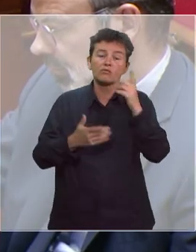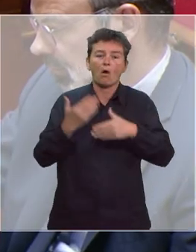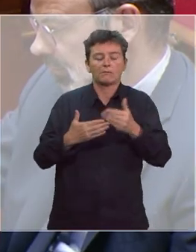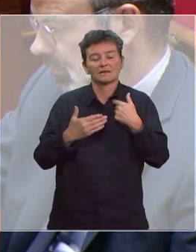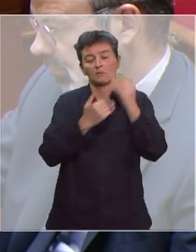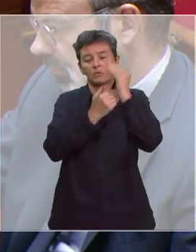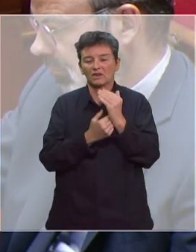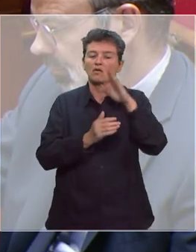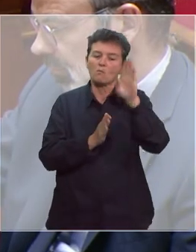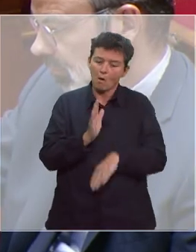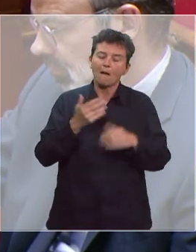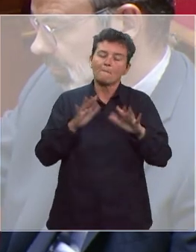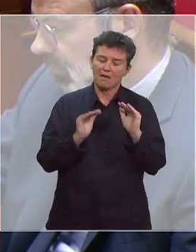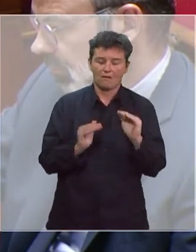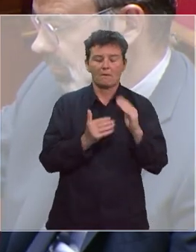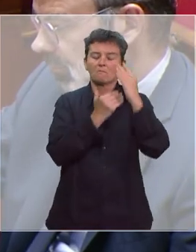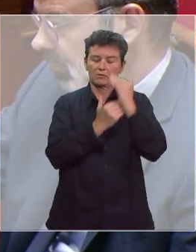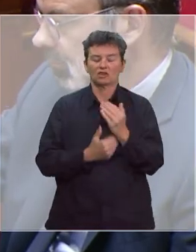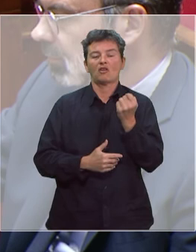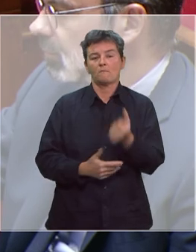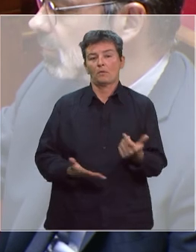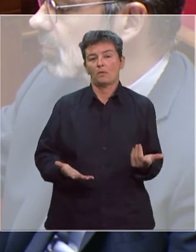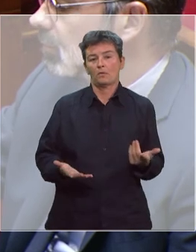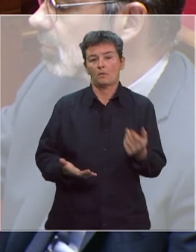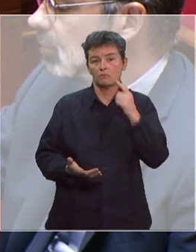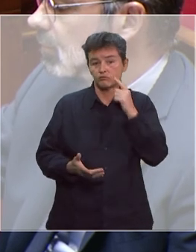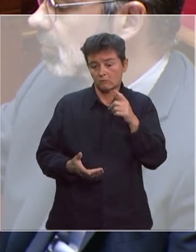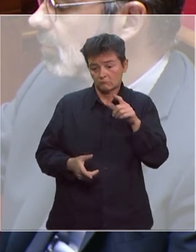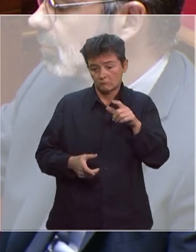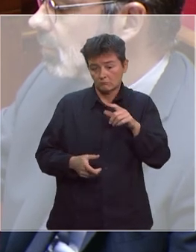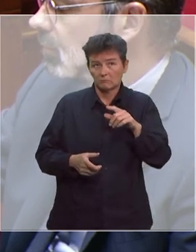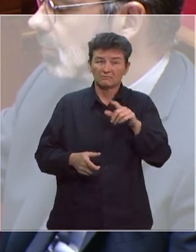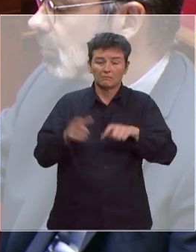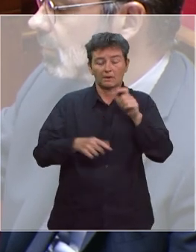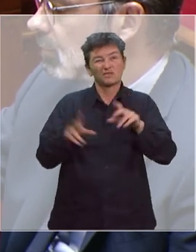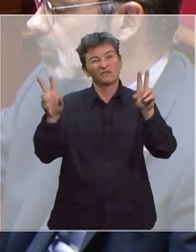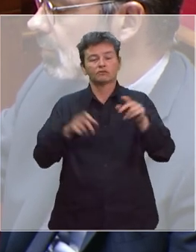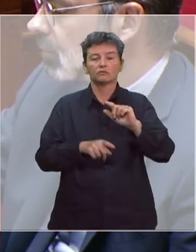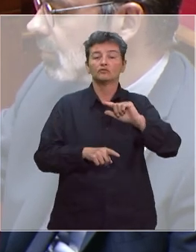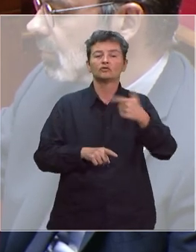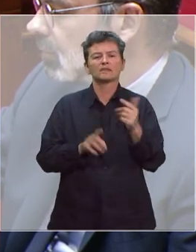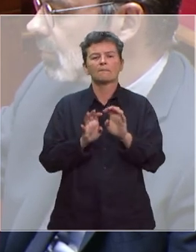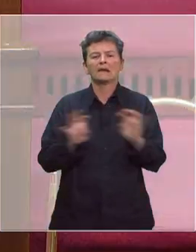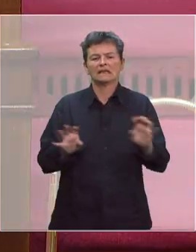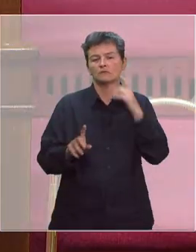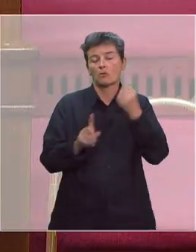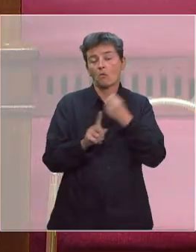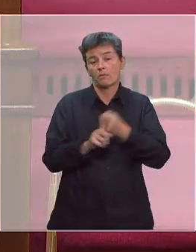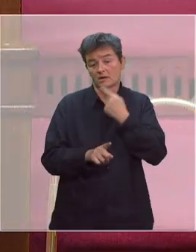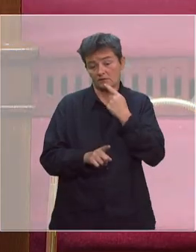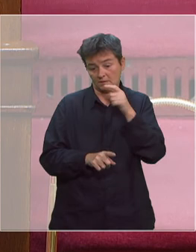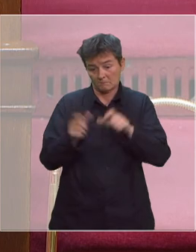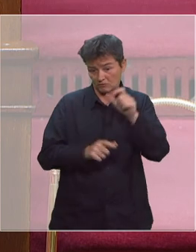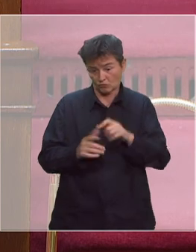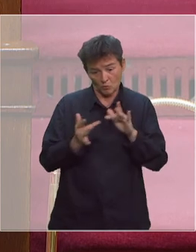moins protecteurs, mais protecteurs quand même, destinés à ce qu'on appelle les deuxièmes lignes dans le combat contre le virus, en priorité les personnes qui sont